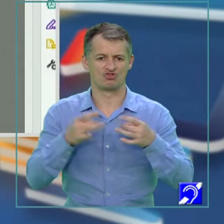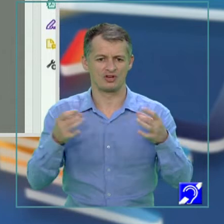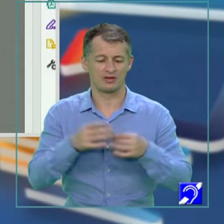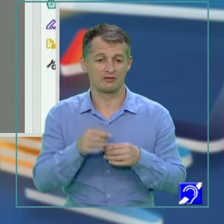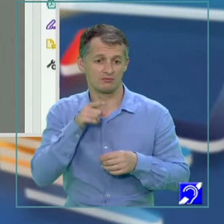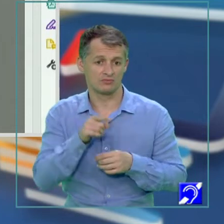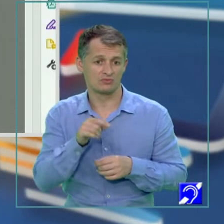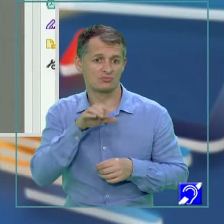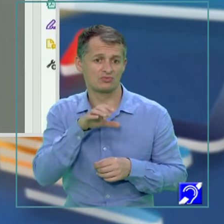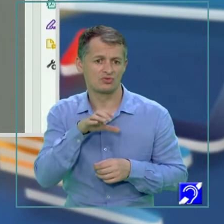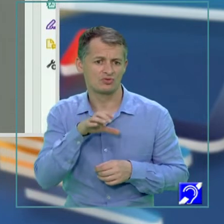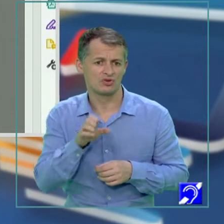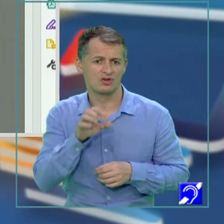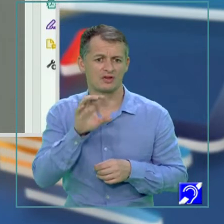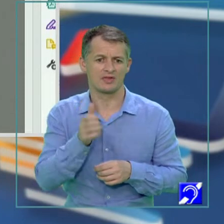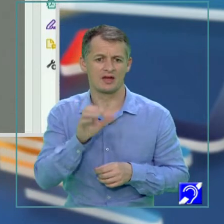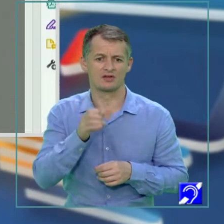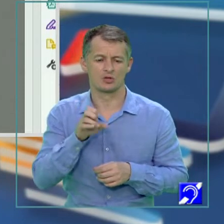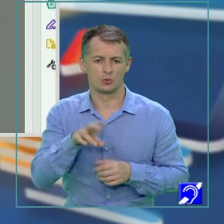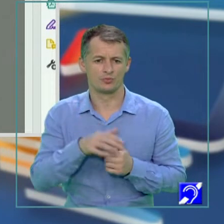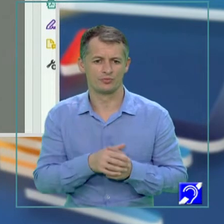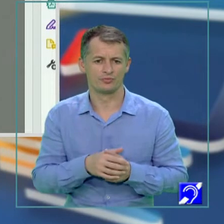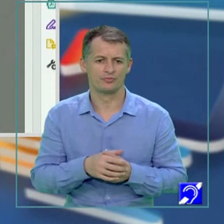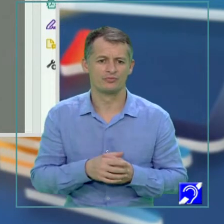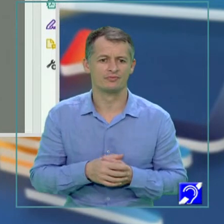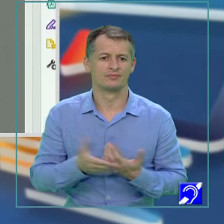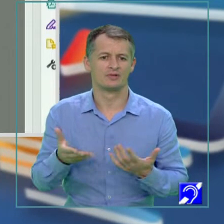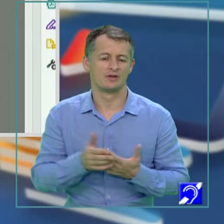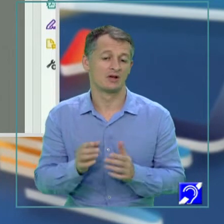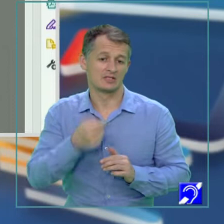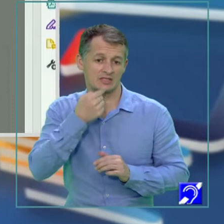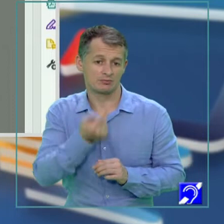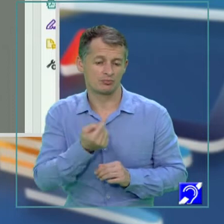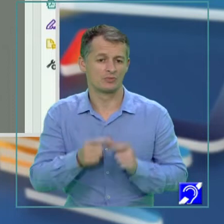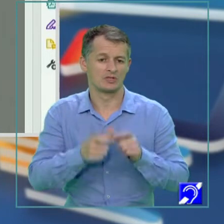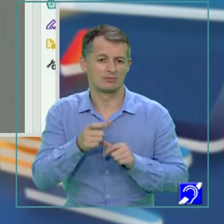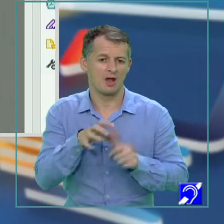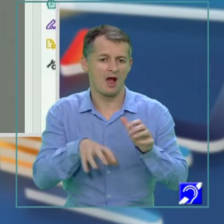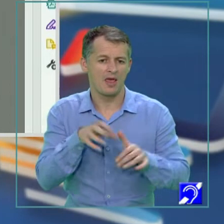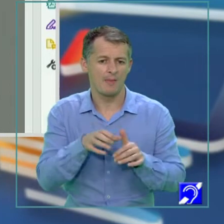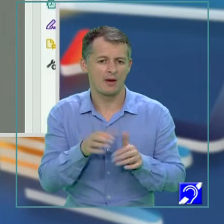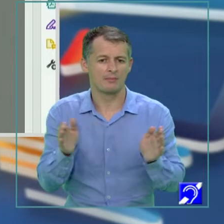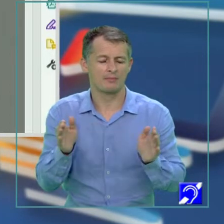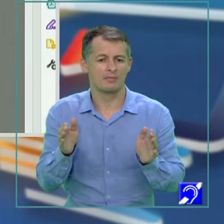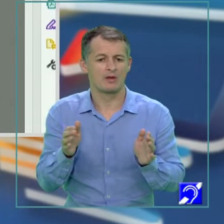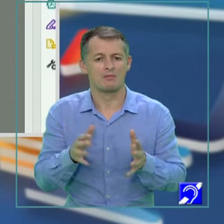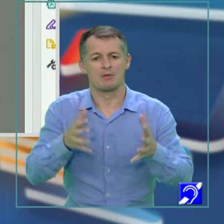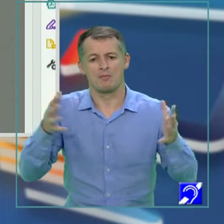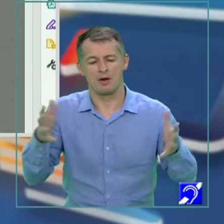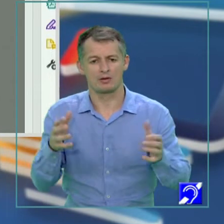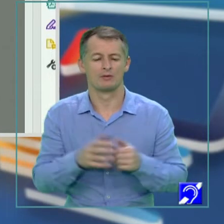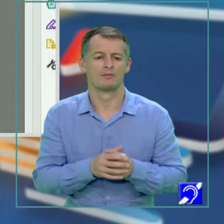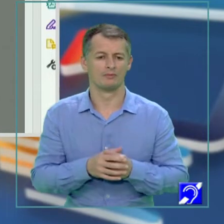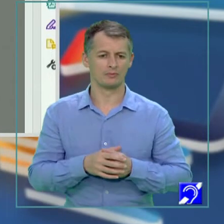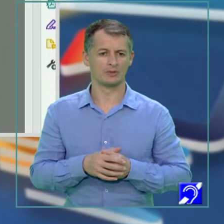cetaceu, termen ce definește un ordin de mamifere acvatice care cuprinde cele mai mari animale actuale cu